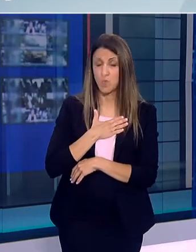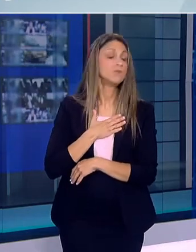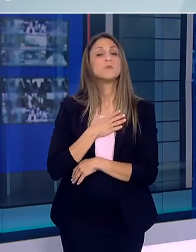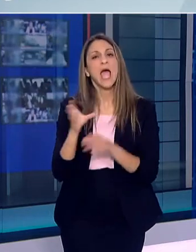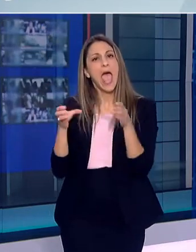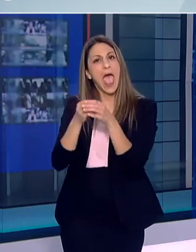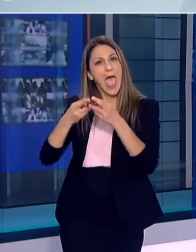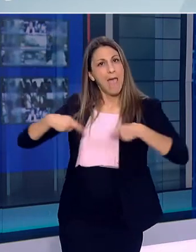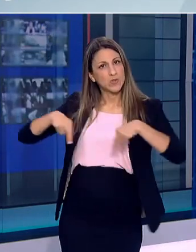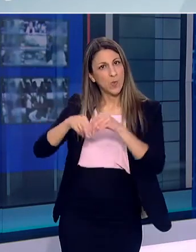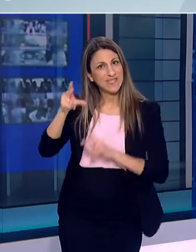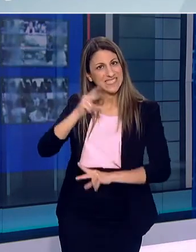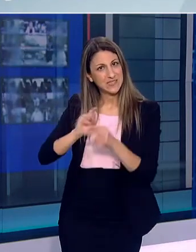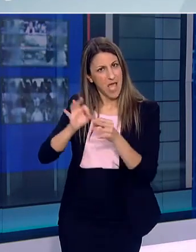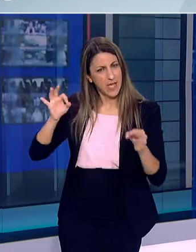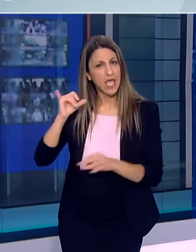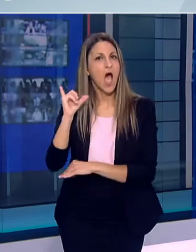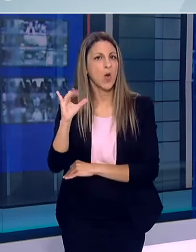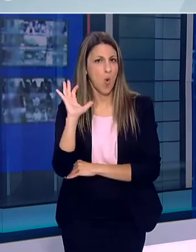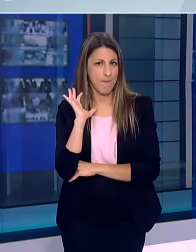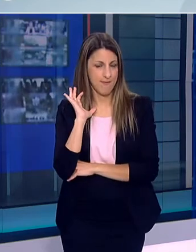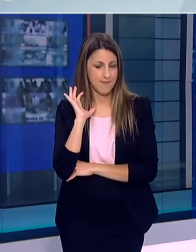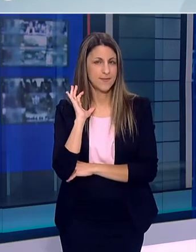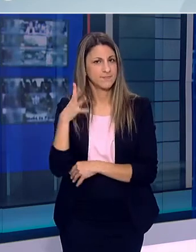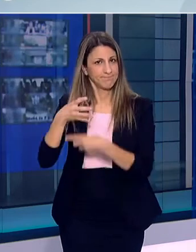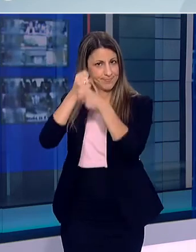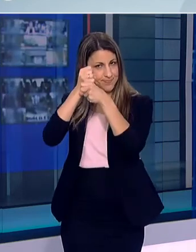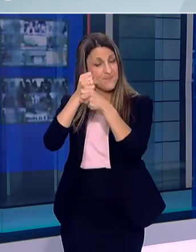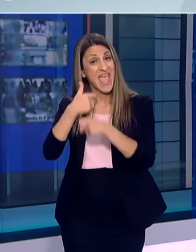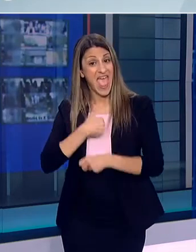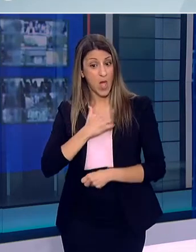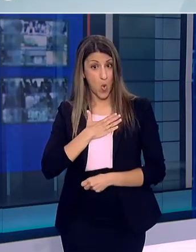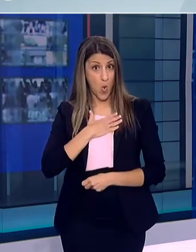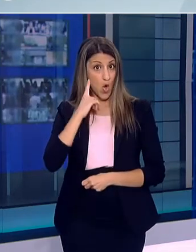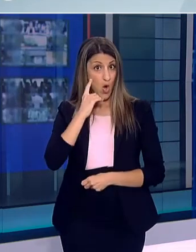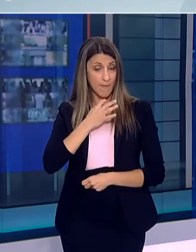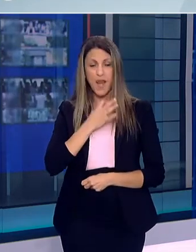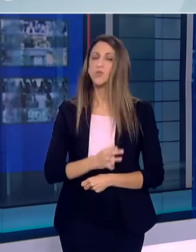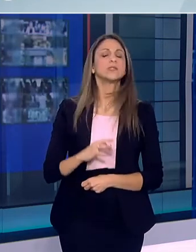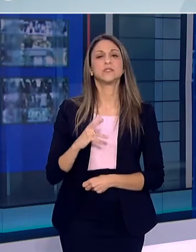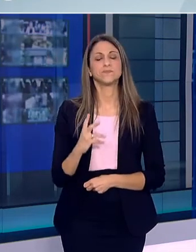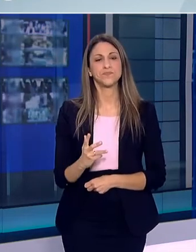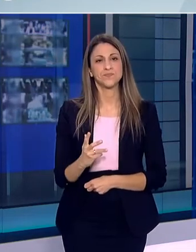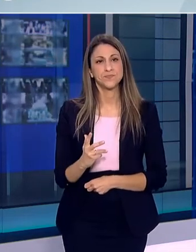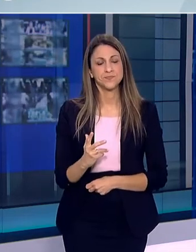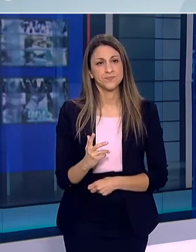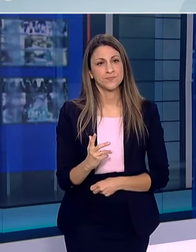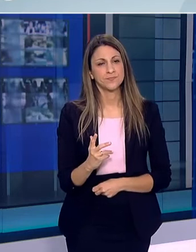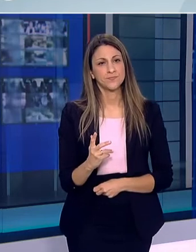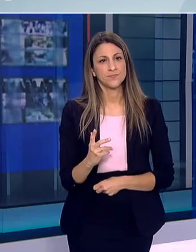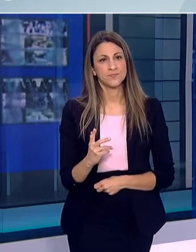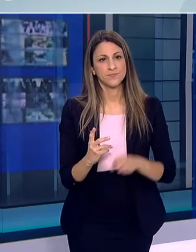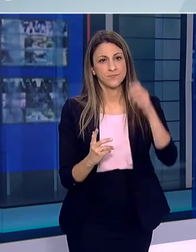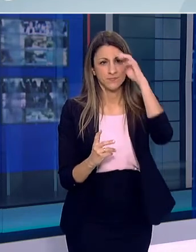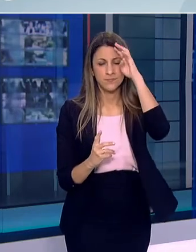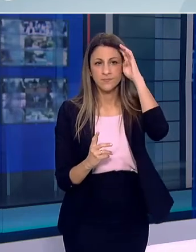συζητήσει στην Επιτροπή τόσο πολύ ακόμα αλλά θα ασχοληθούμε με αυτό είναι ότι θα ήθελα με κάποιο